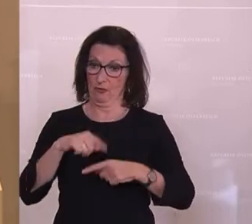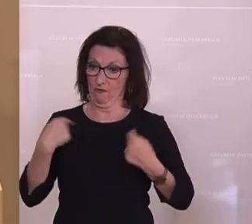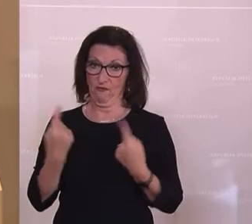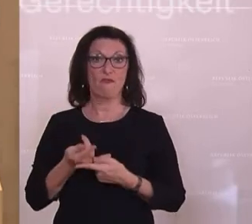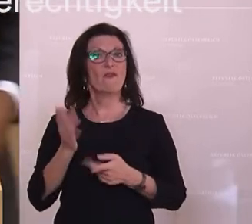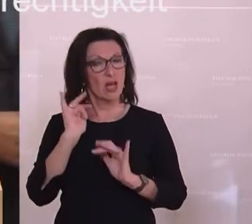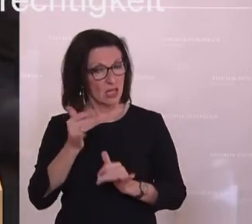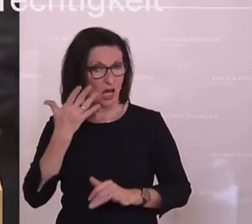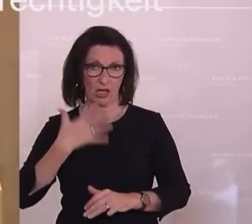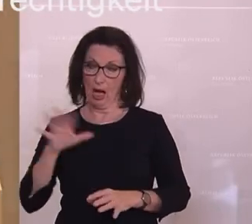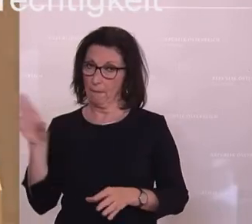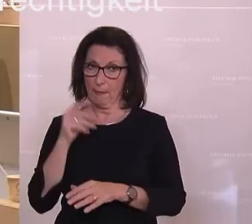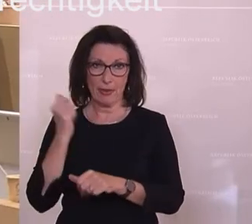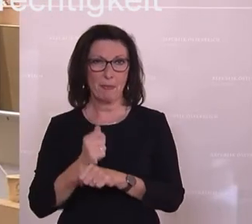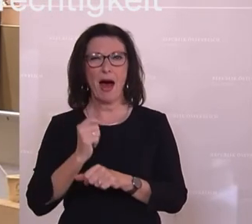reichen.